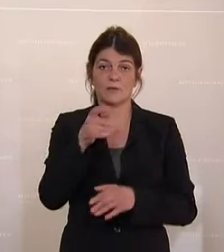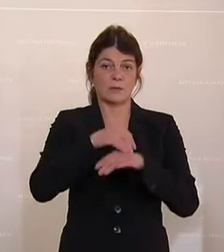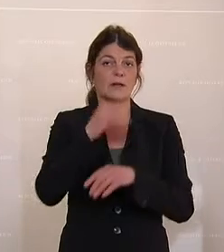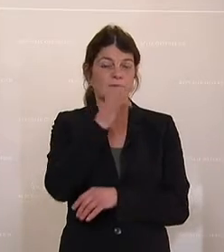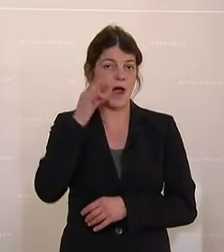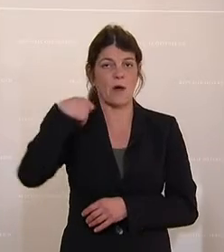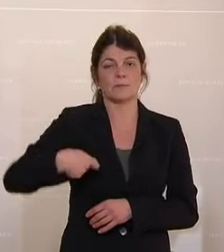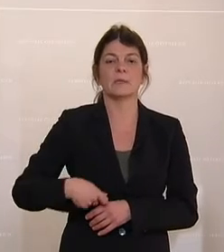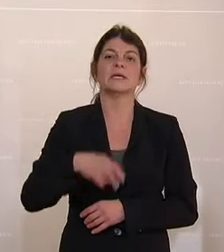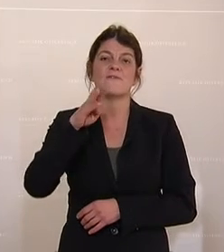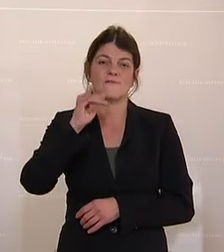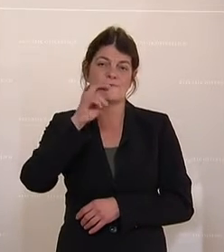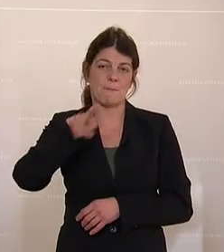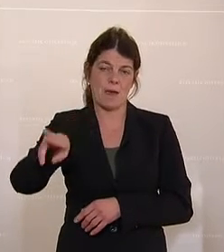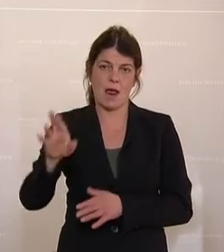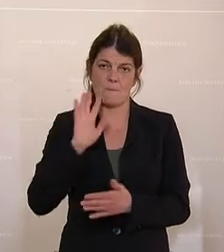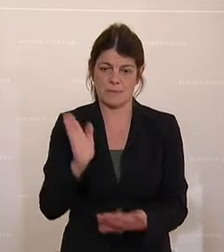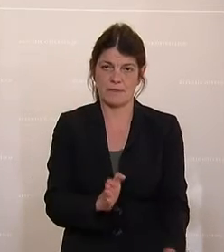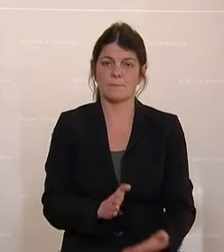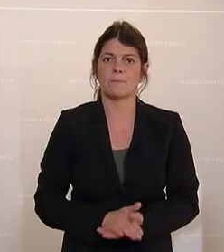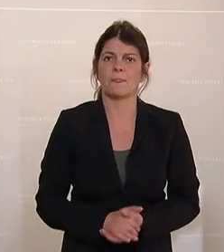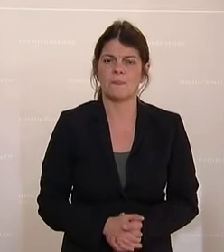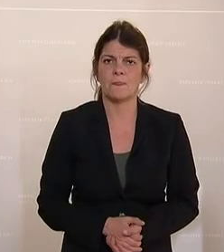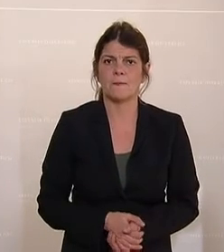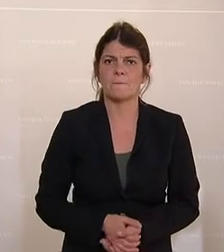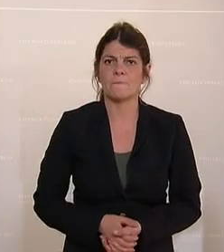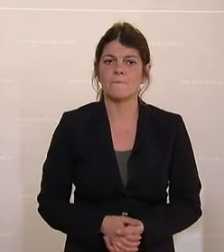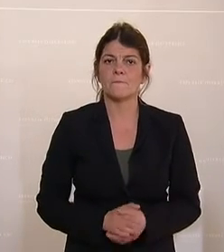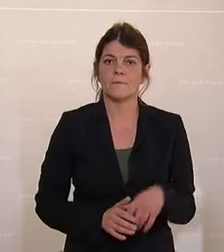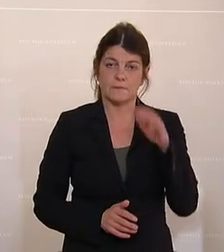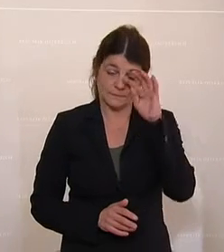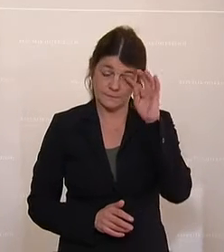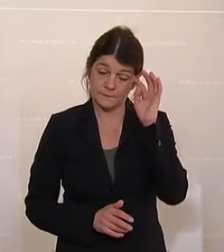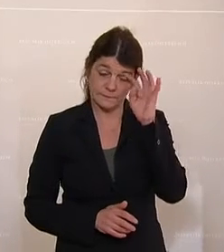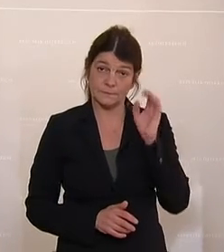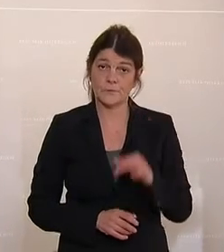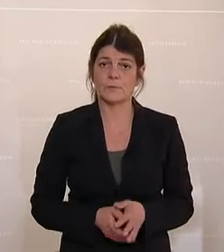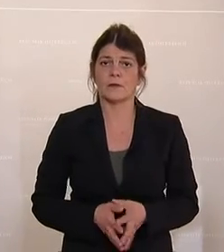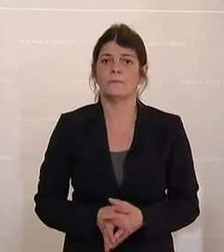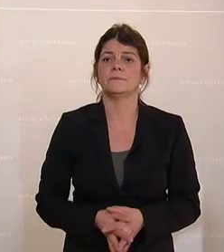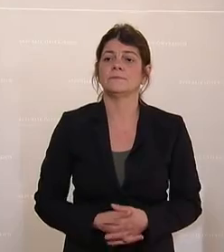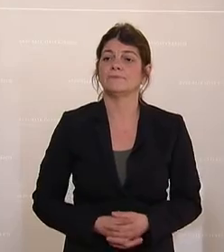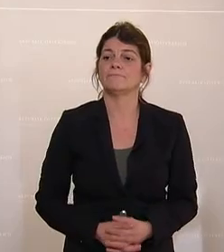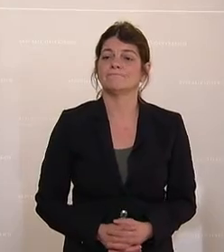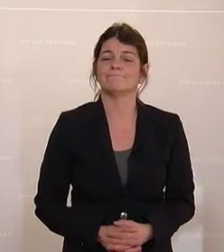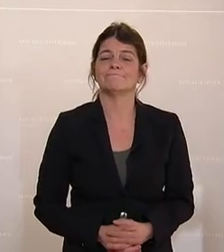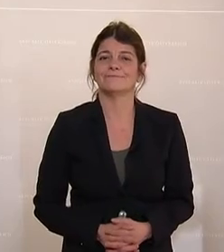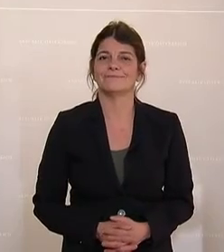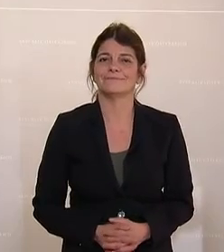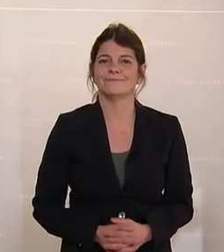unbegleitete Kind, das in Österreich ankommt, ab dem ersten Tag in die Zuständigkeit der österreichischen Kinder- und Jugendhilfe übergeben